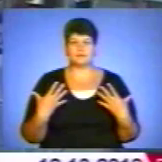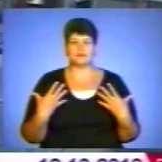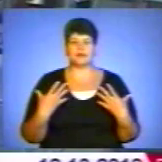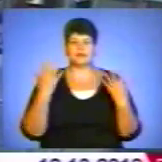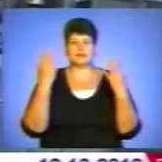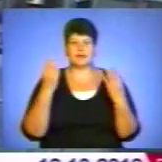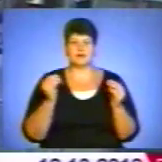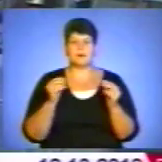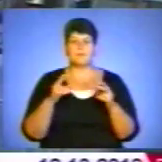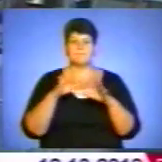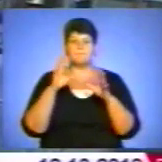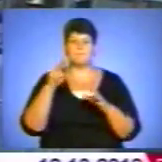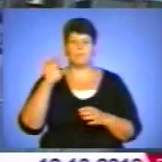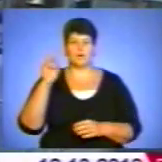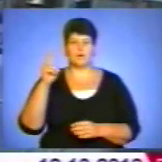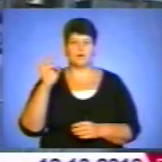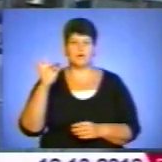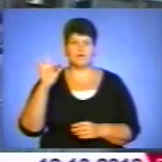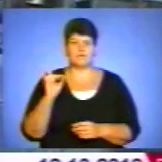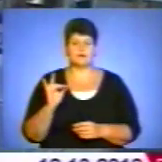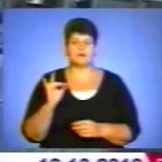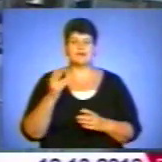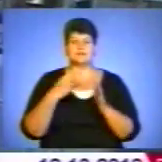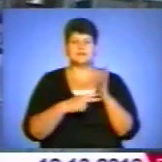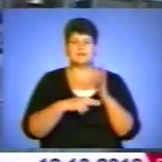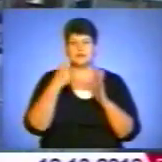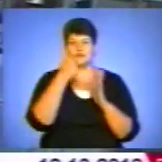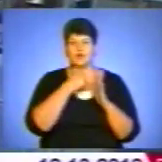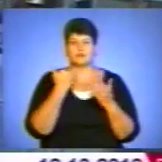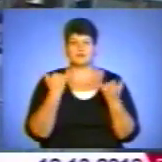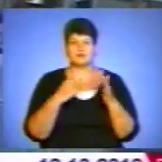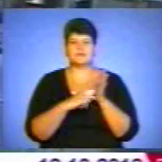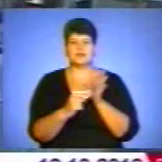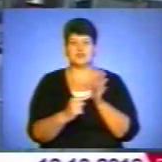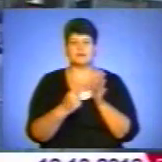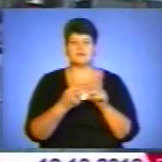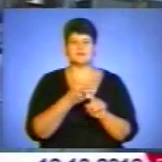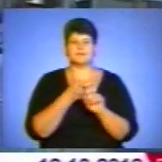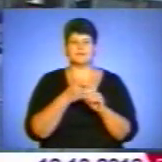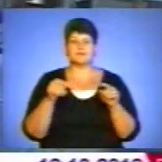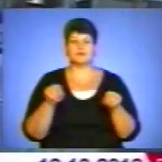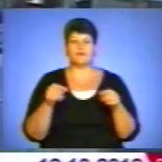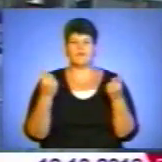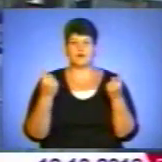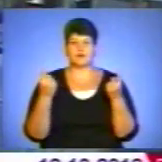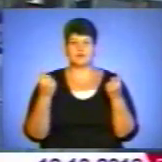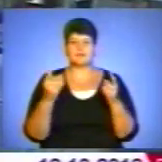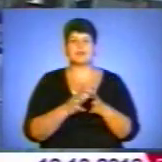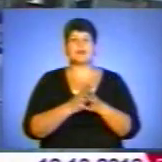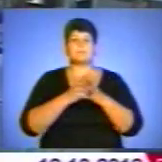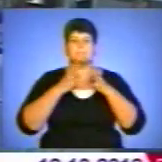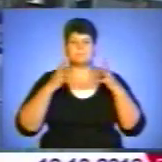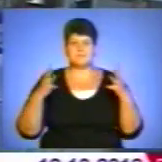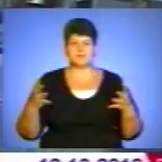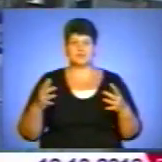Богородиці. І 70 років ми сьогодні відзначаємо з нагоди створення найбільшого